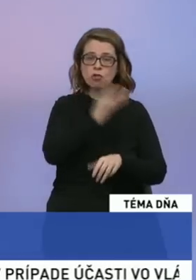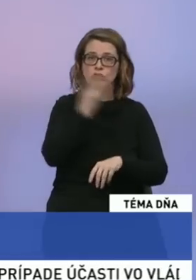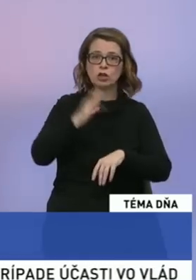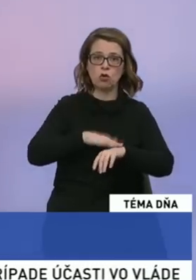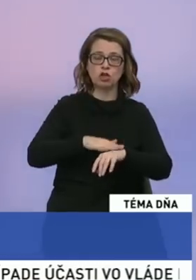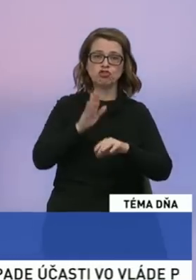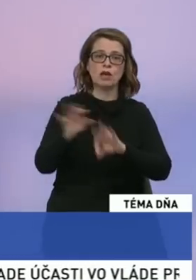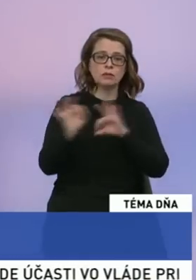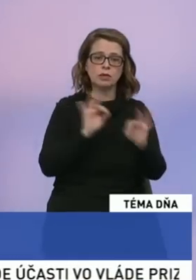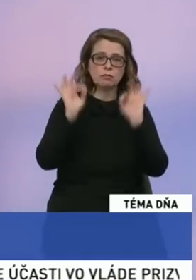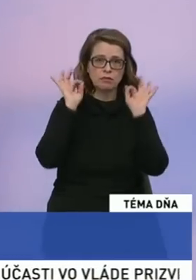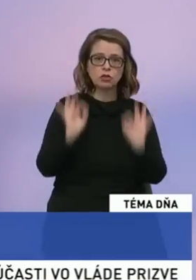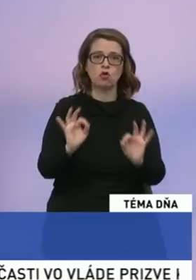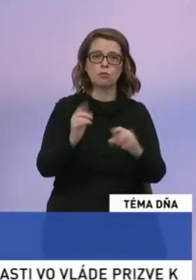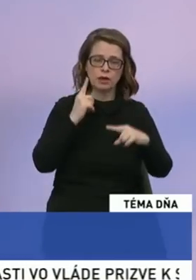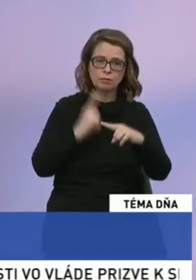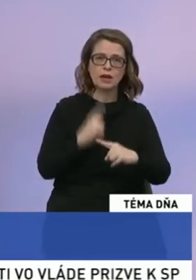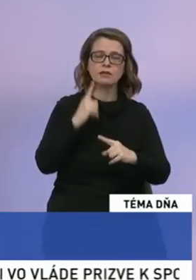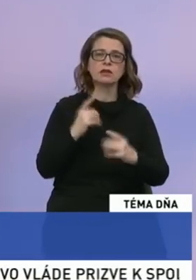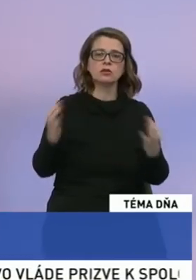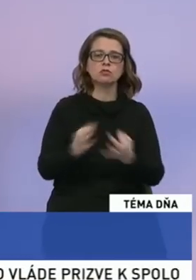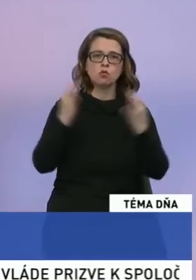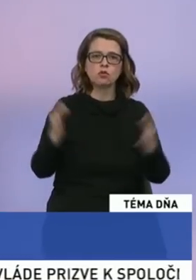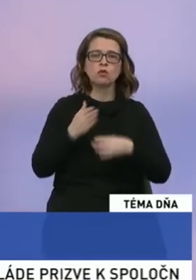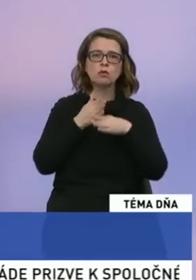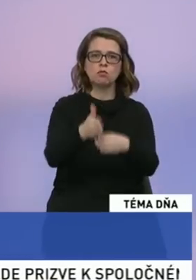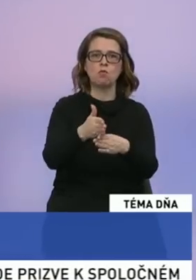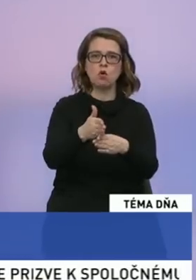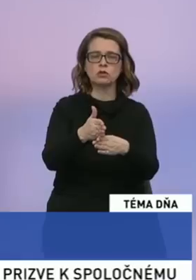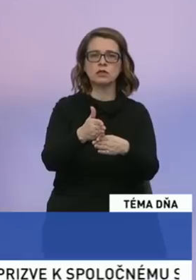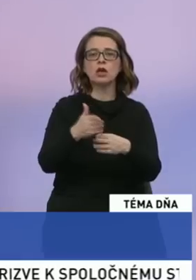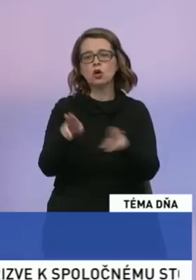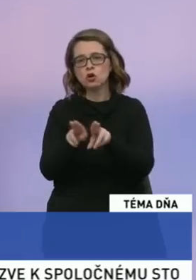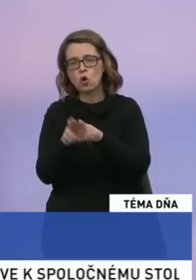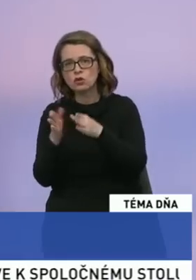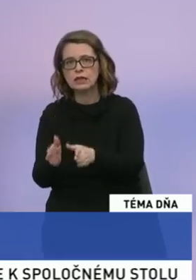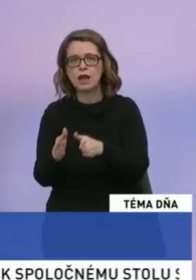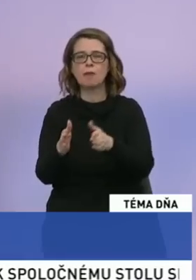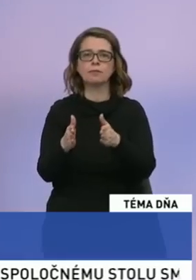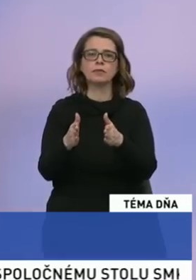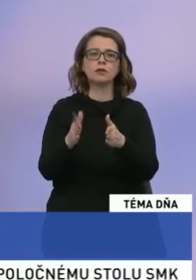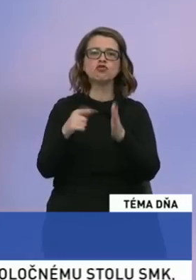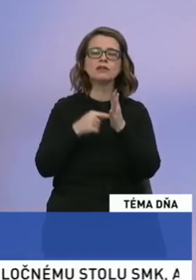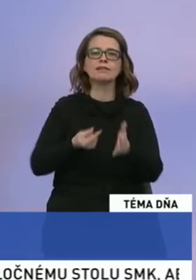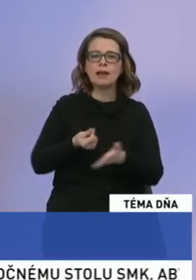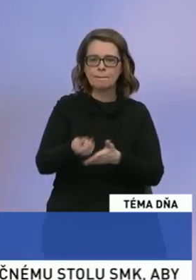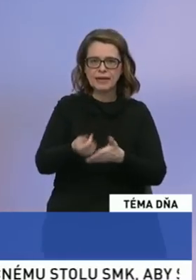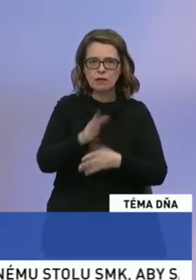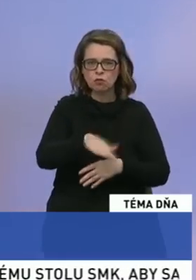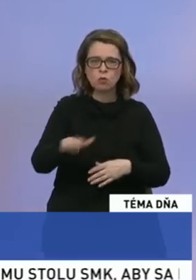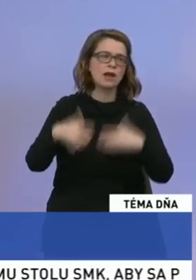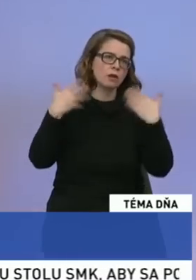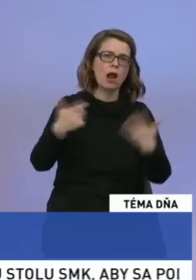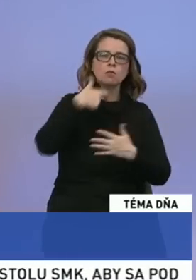pripravili dobre adresné spôsoby pomoci. Či už rodinám v rámci prídavkou na deti, alebo